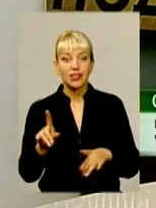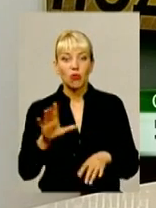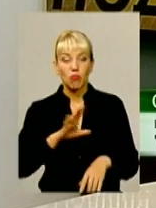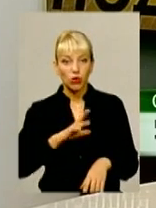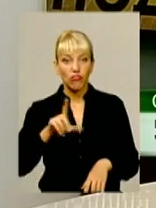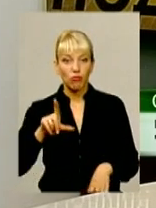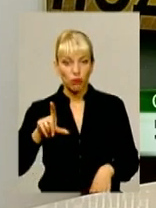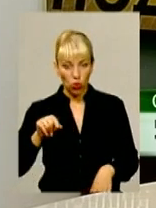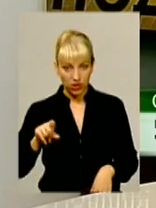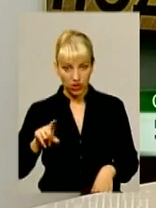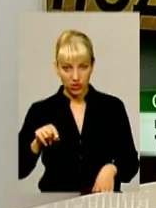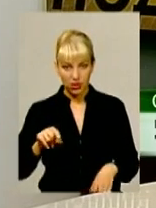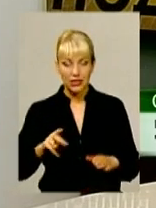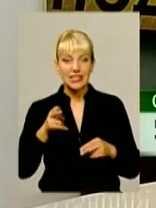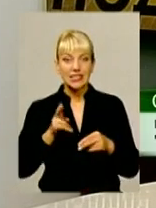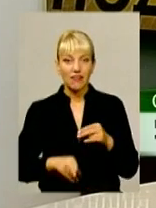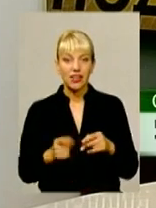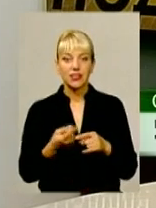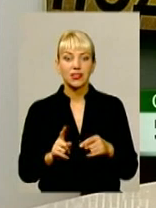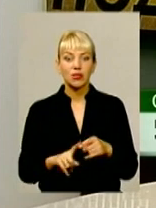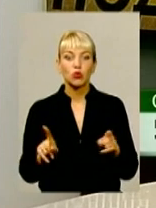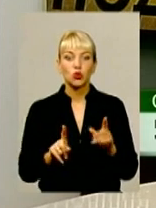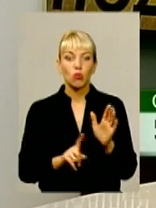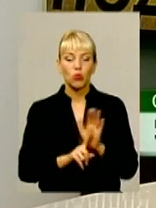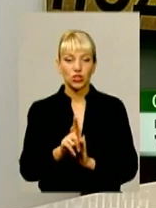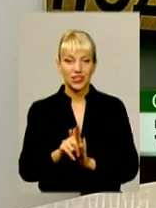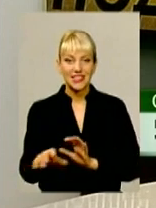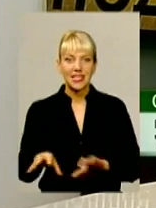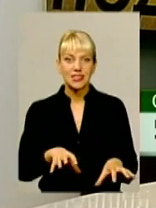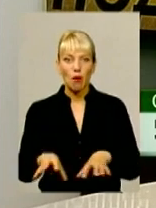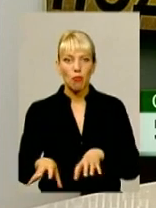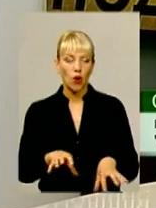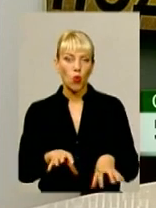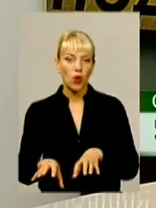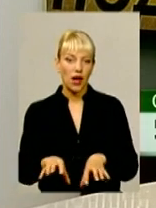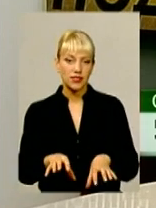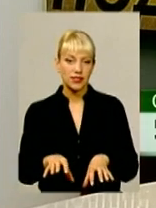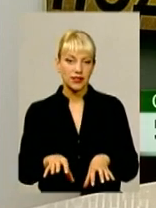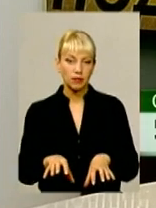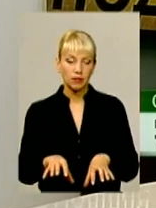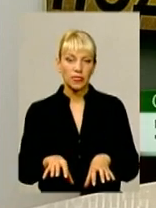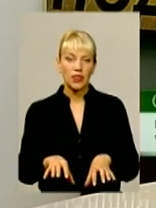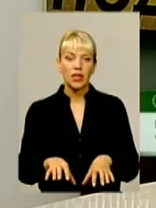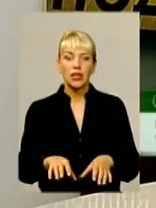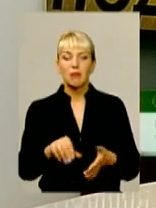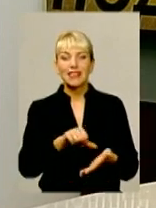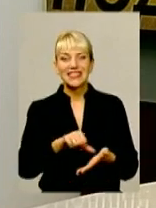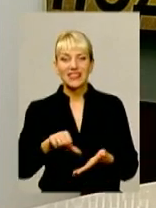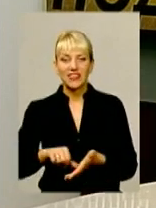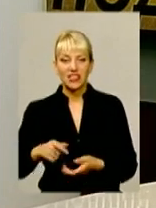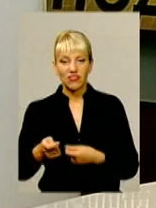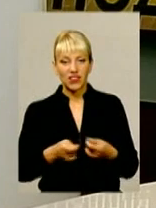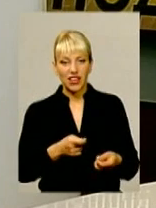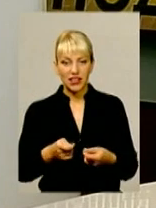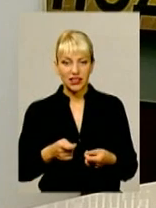завершилися фактично тим, що почалися, ну, поки що почалися спекуляції різних, не безпосередньо представників влади, але різних